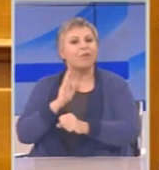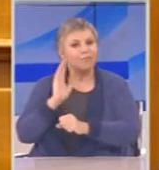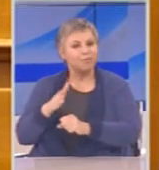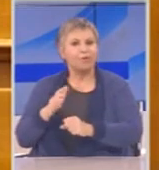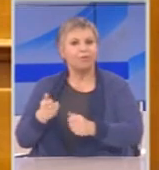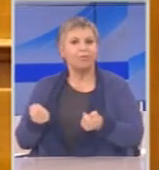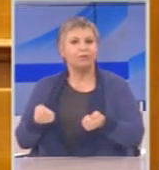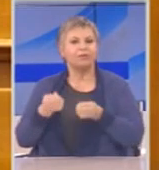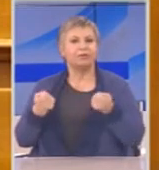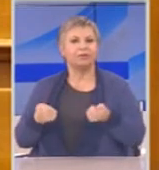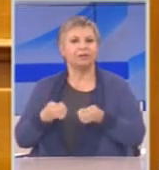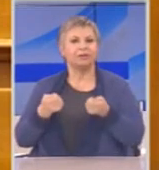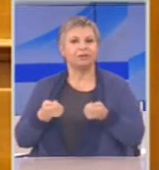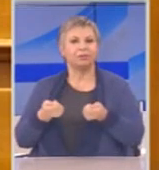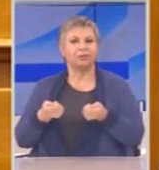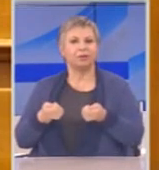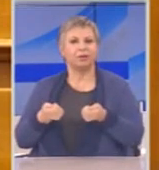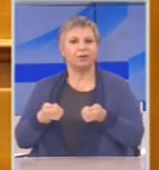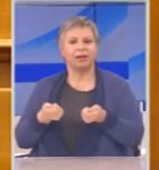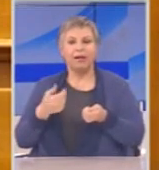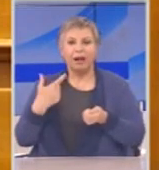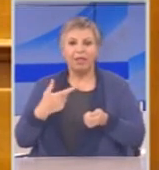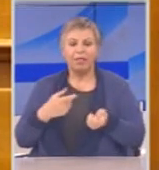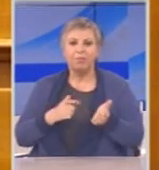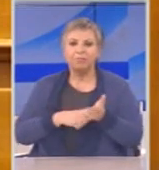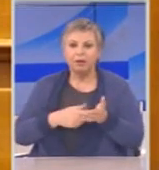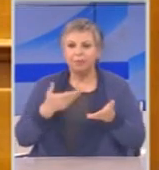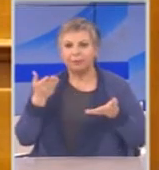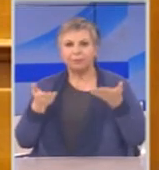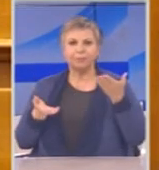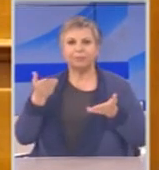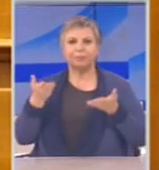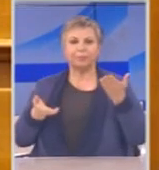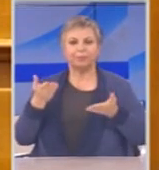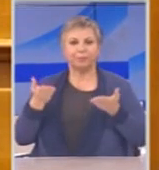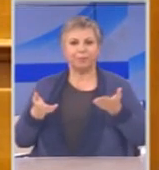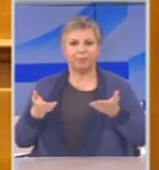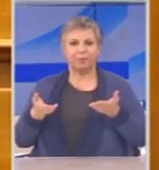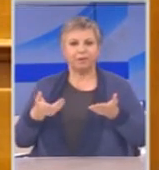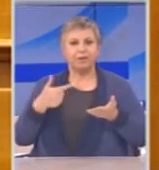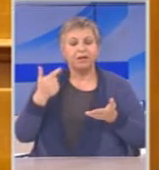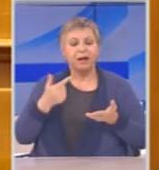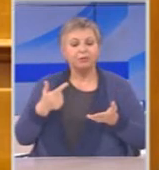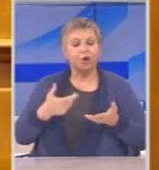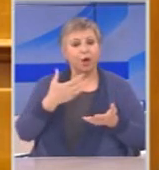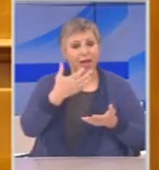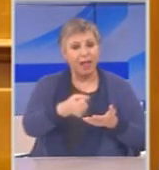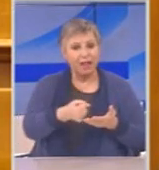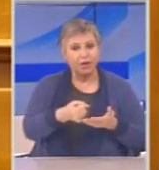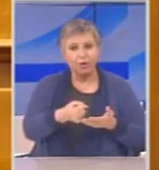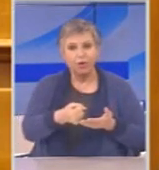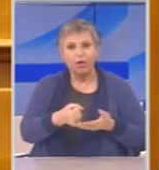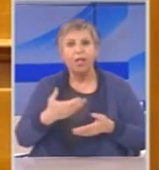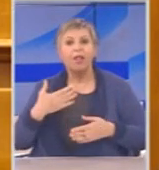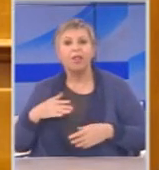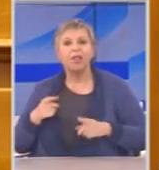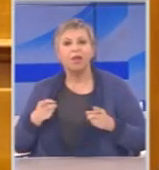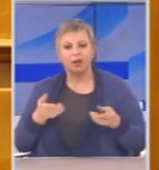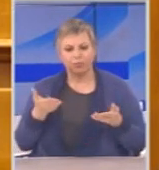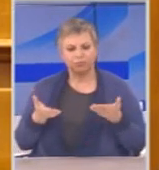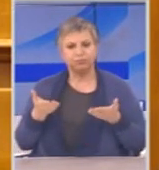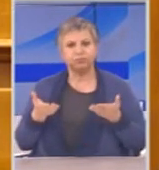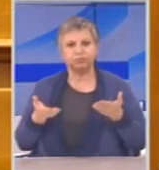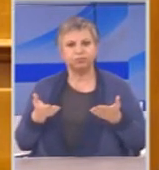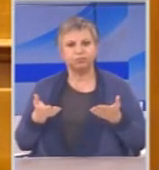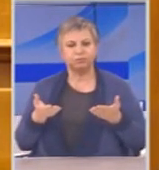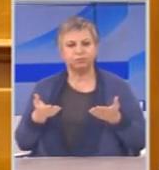δηλαδή πολύ πολλαπλάσιο αν δεν τα έχεις όλα αυτά δεν μπορείς να κάνεις τίποτα άρα κλείνοντας θέλω να επισημάνω ότι